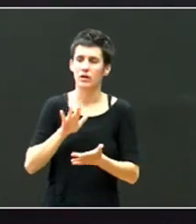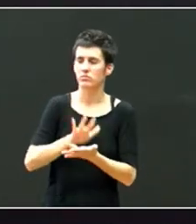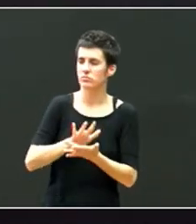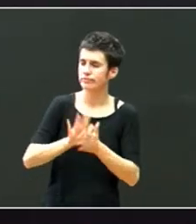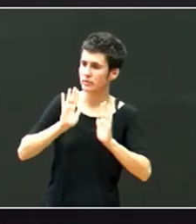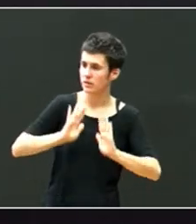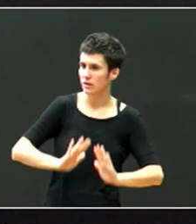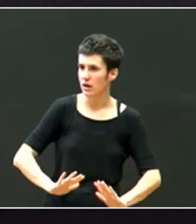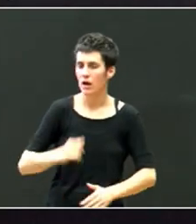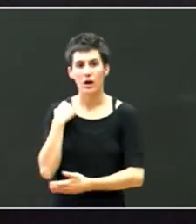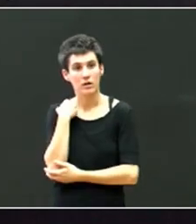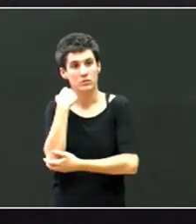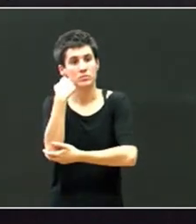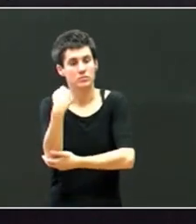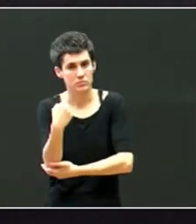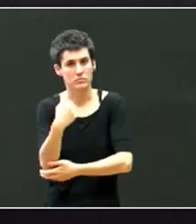mantendu, apoiau.